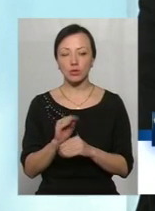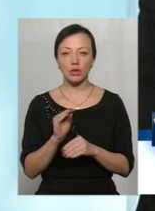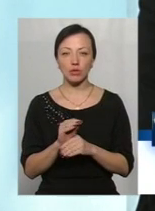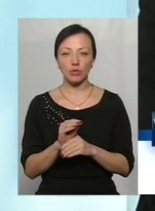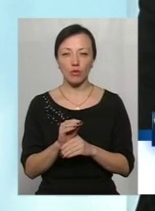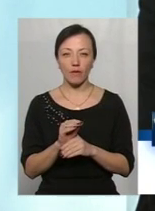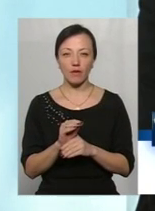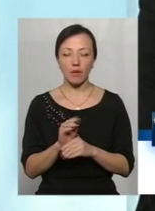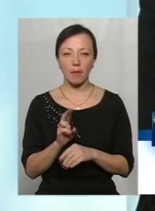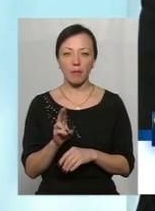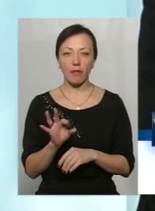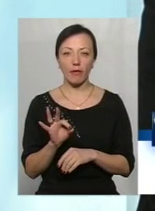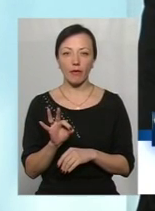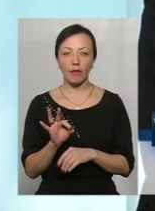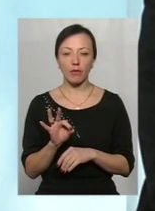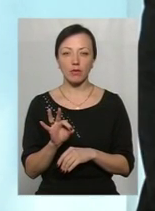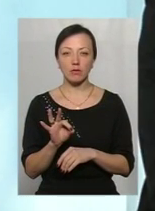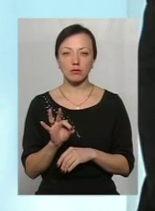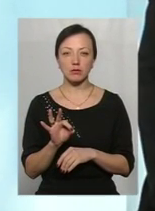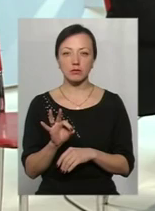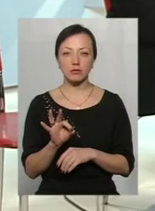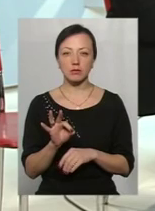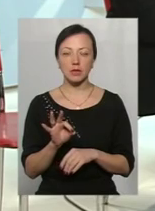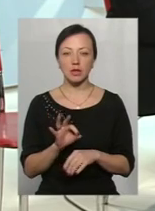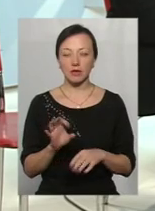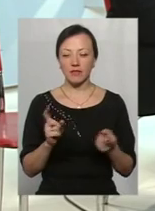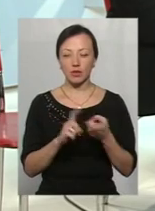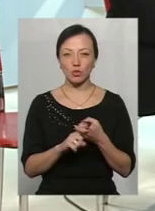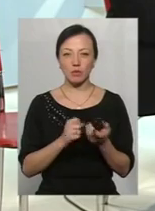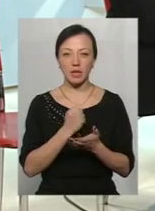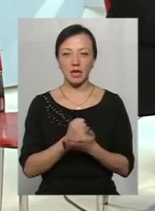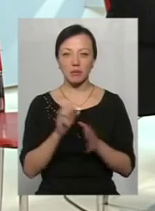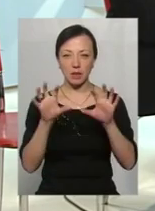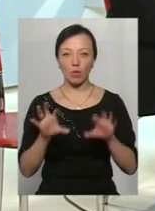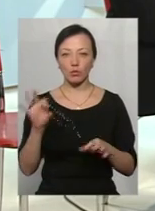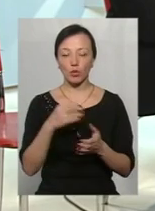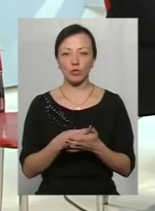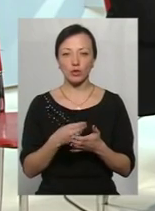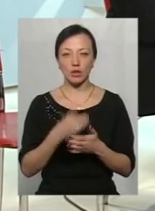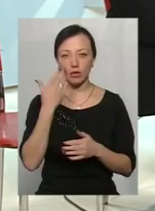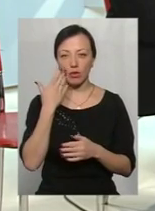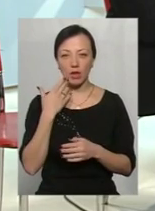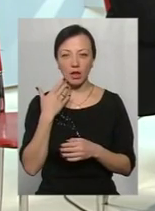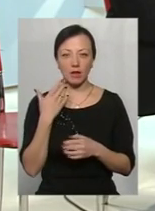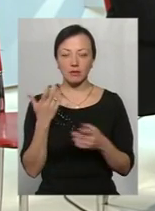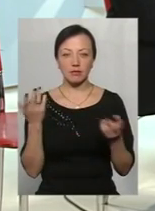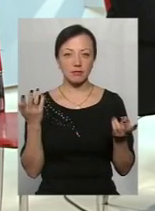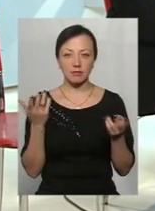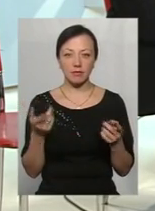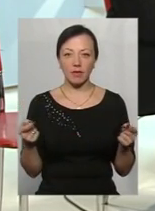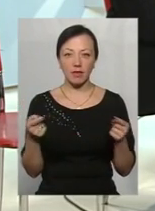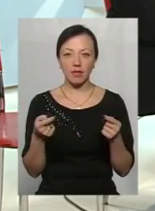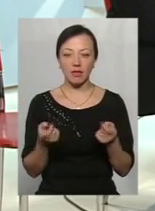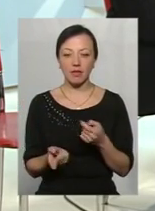у зв'язку з прийняттям закону про бюджет, коли непевне джерело для